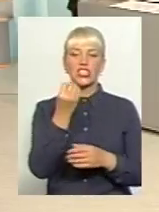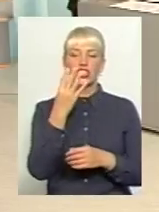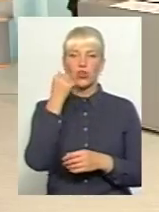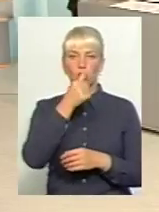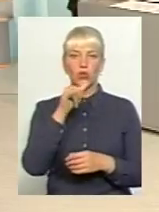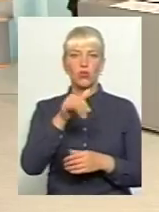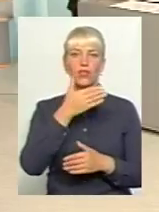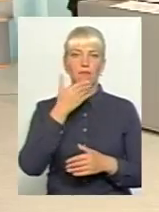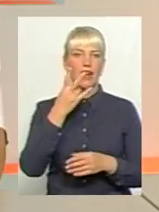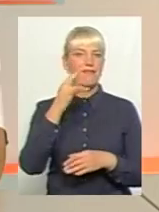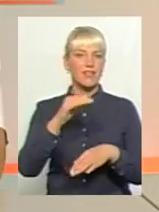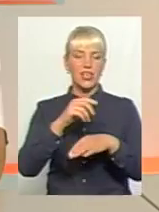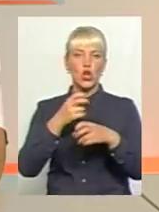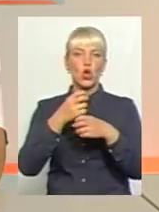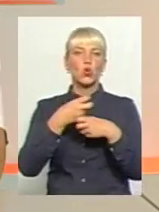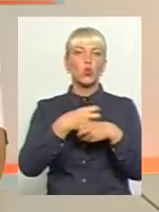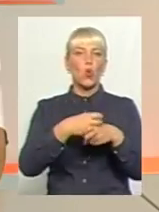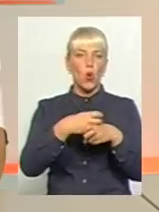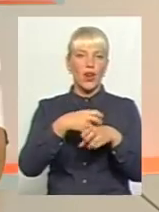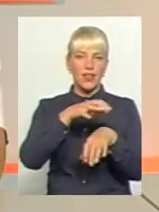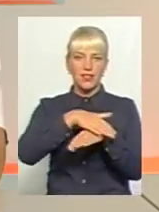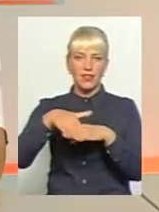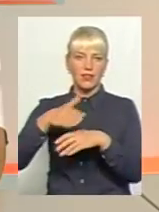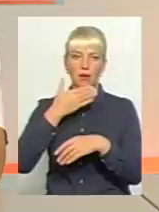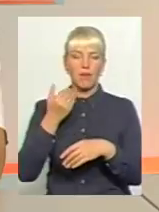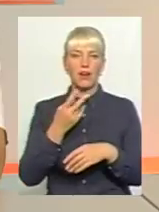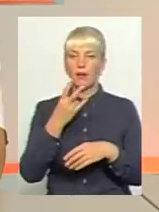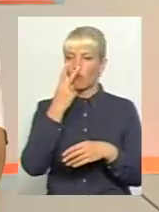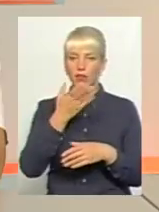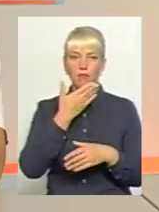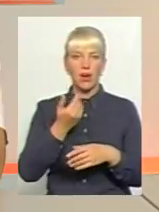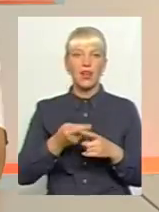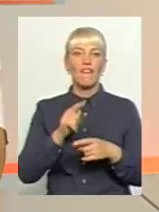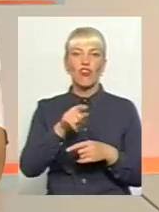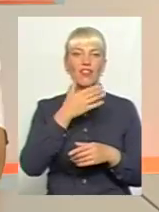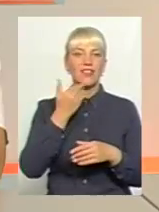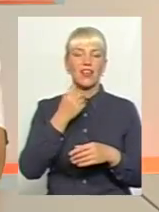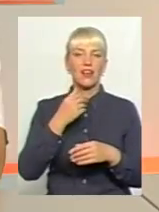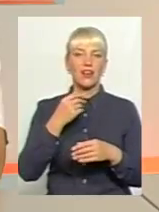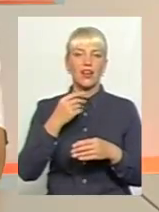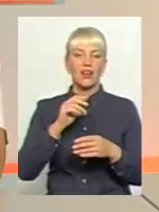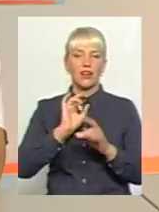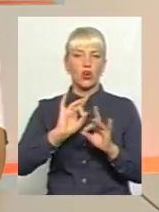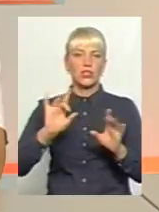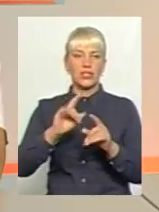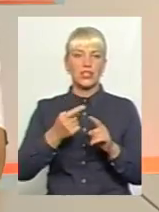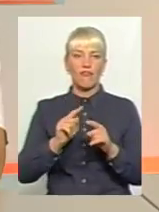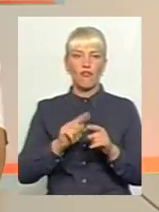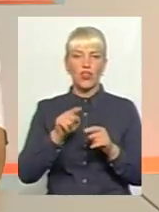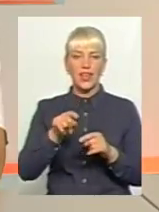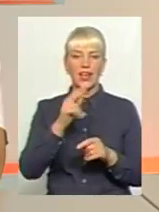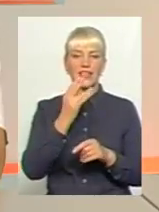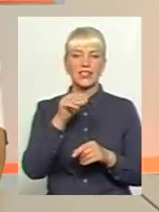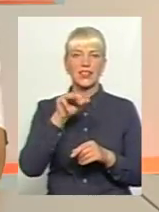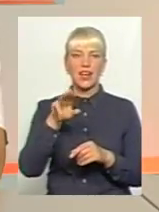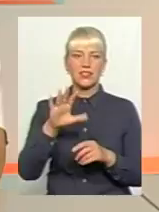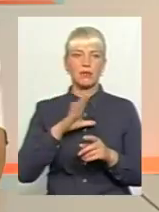в неї вже немає ні колін, суставів, ні чашочек, не показали. То, що вона не договорила, вона коротувалася на цитаті і просила